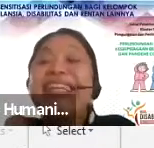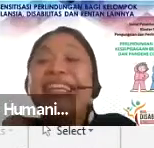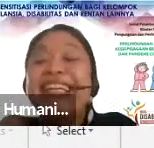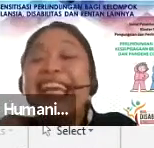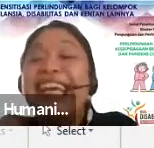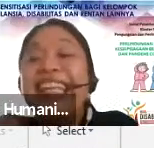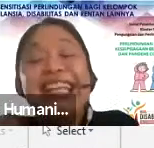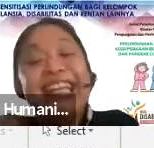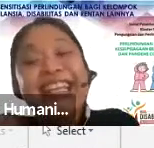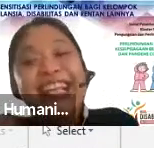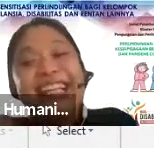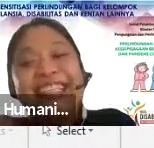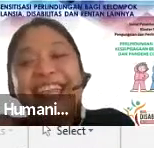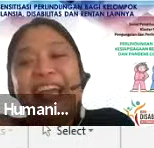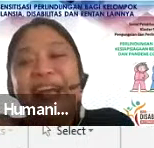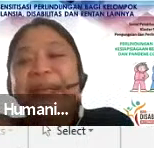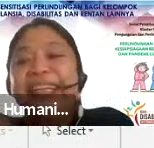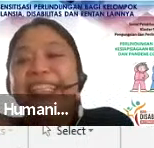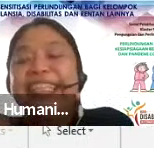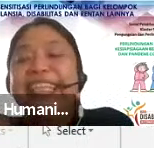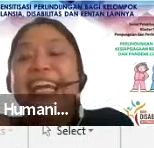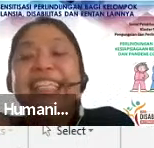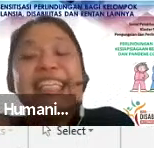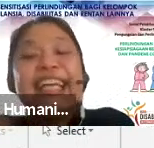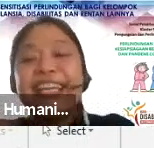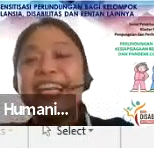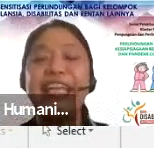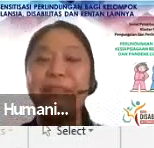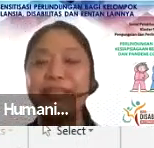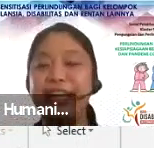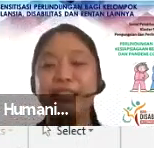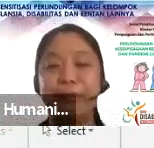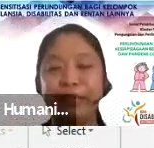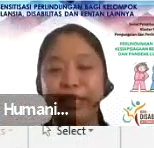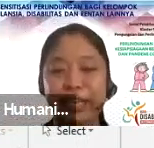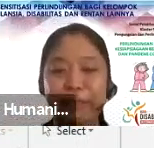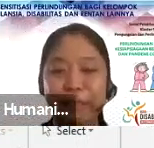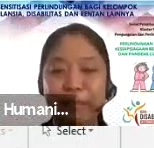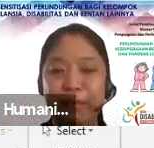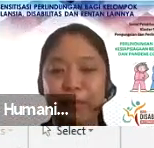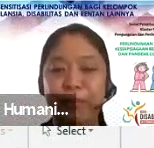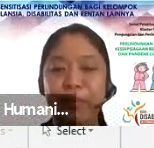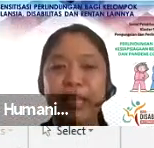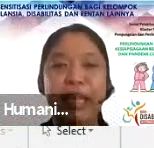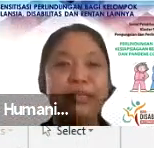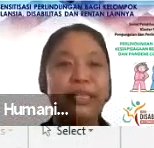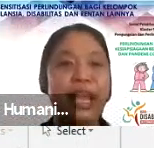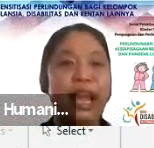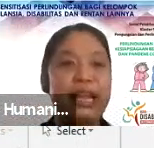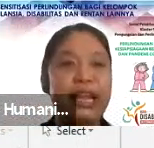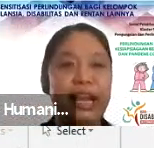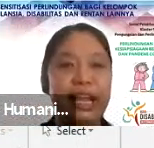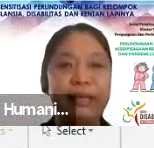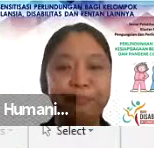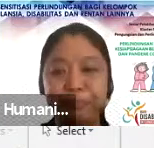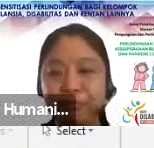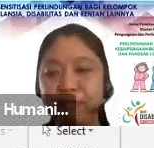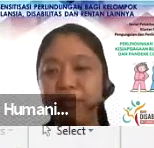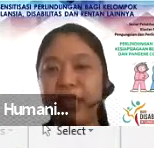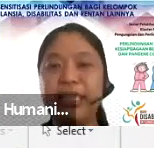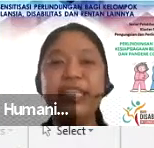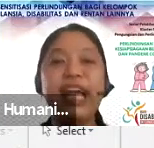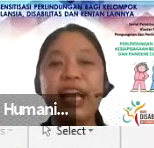Benar Yang saya ketik tadi adalah lansia Nah Sekarang gamesnya seperti ini Bapak-Ibu Gamesnya adalah